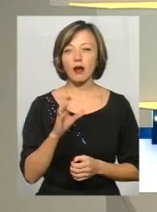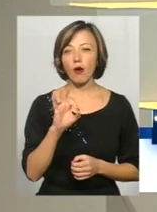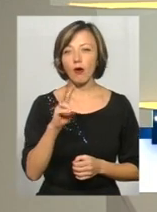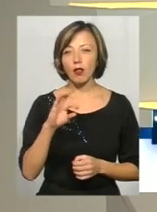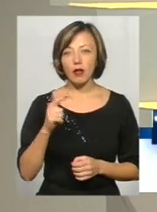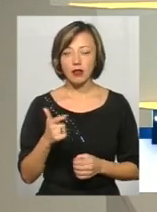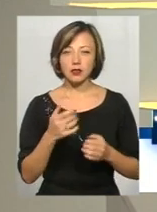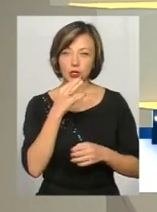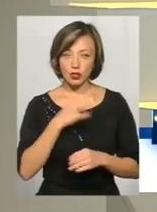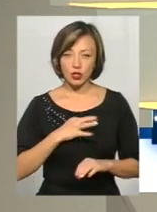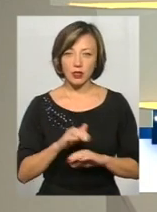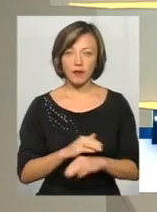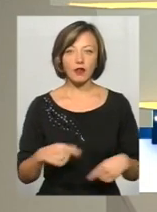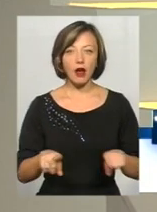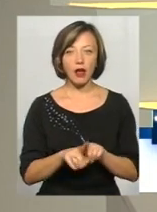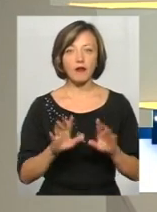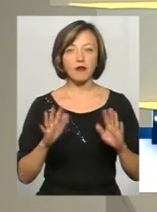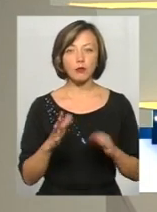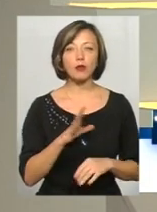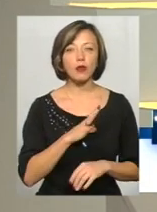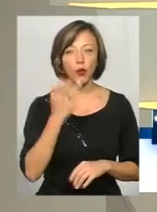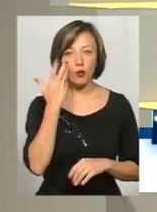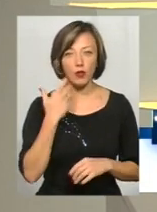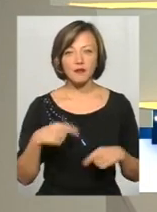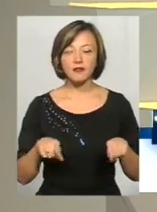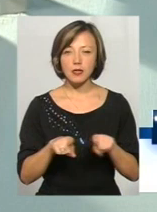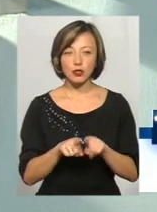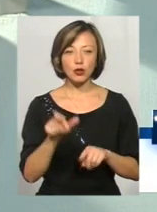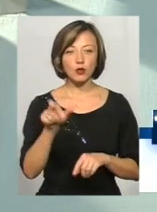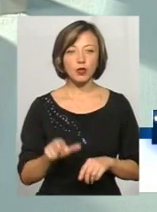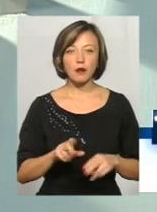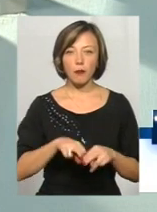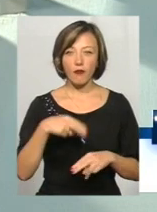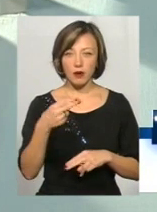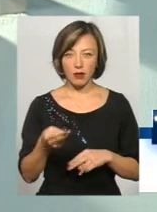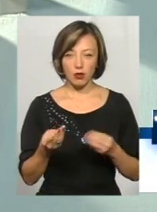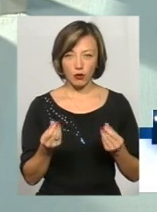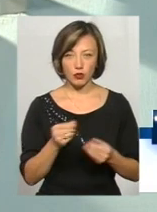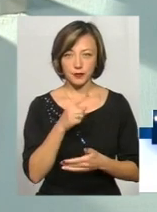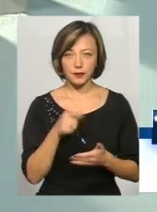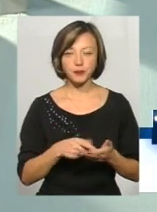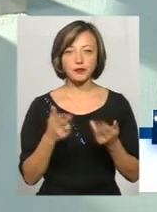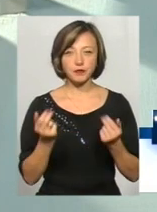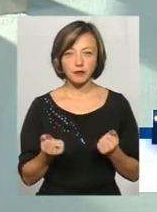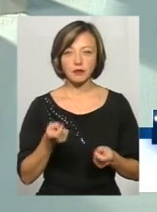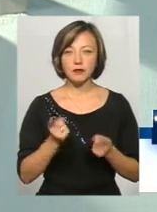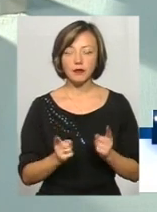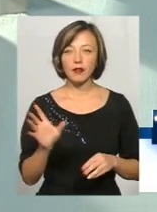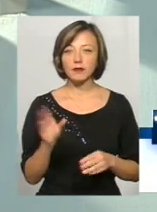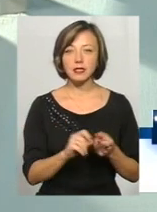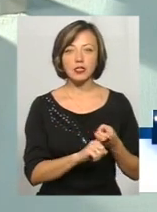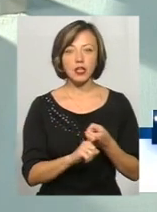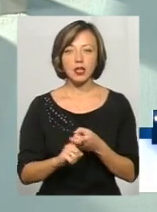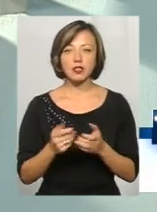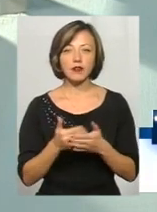випадках були такі випадки, коли все ж таки людині повертались кошти? Так, звичайно. Все залежить